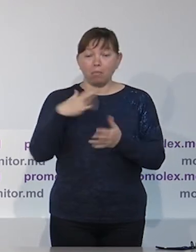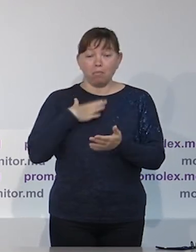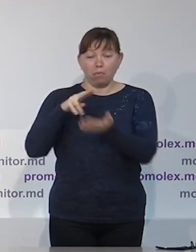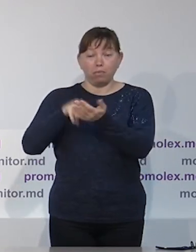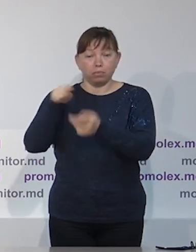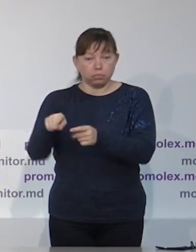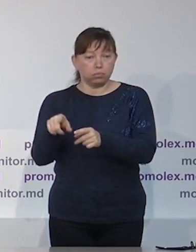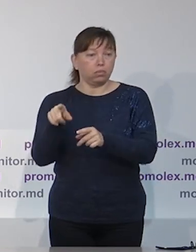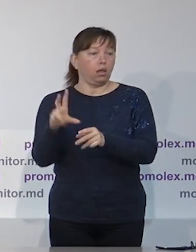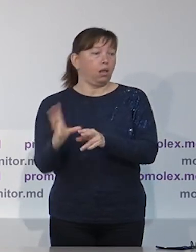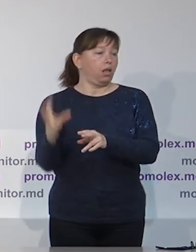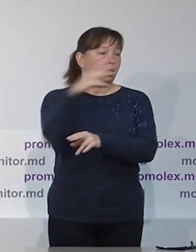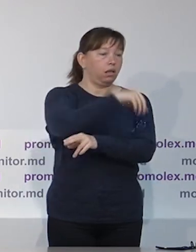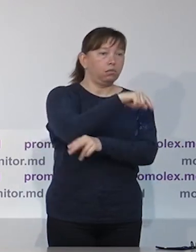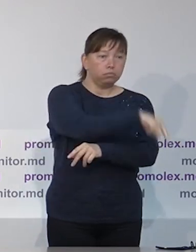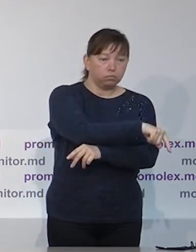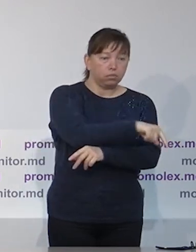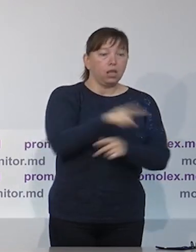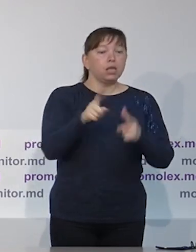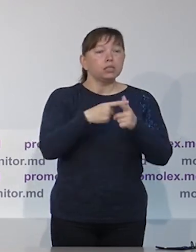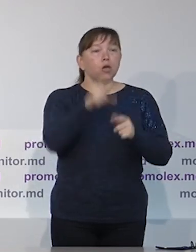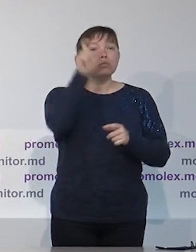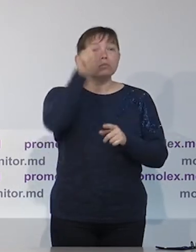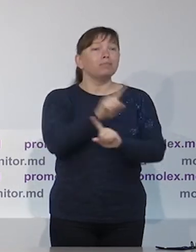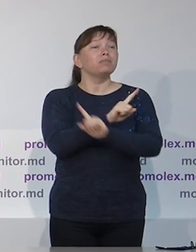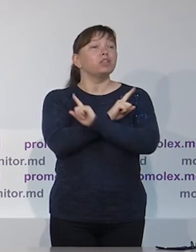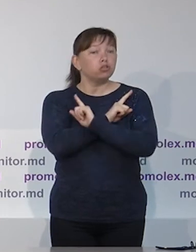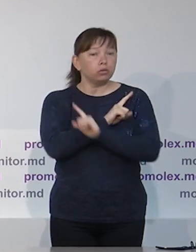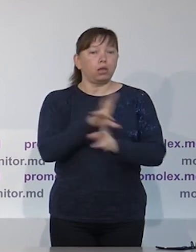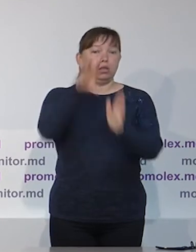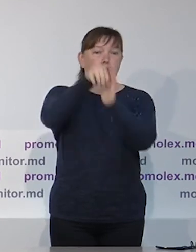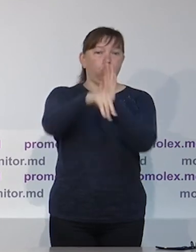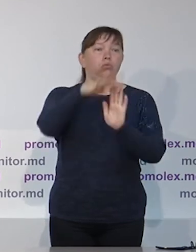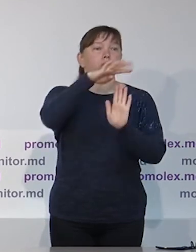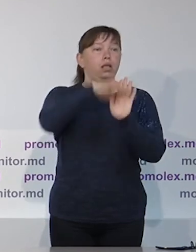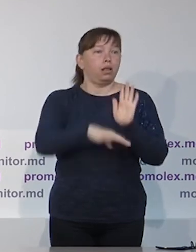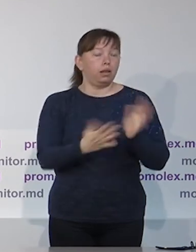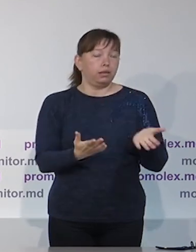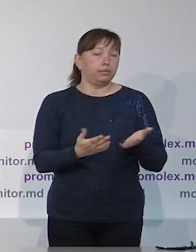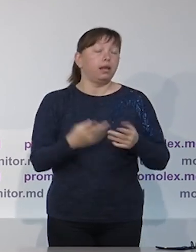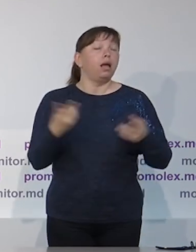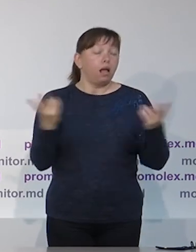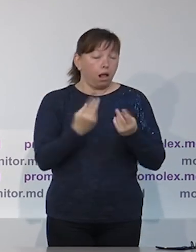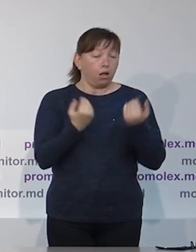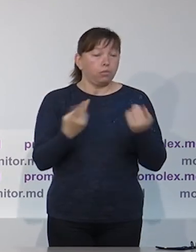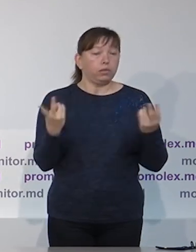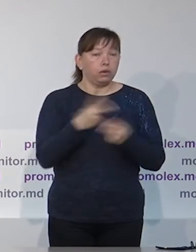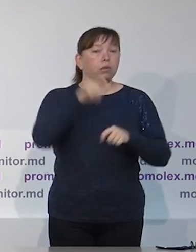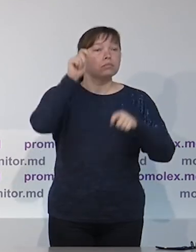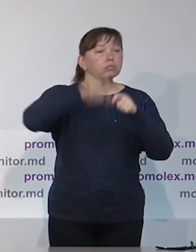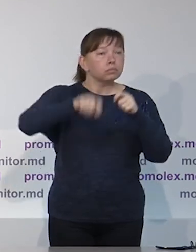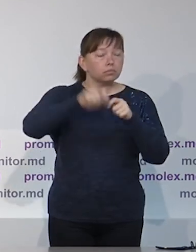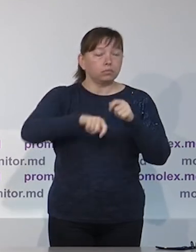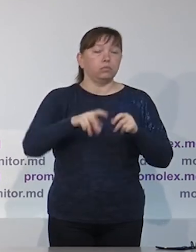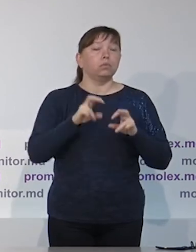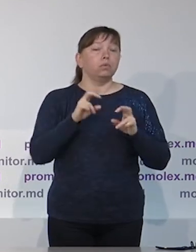избирательных списках, такие как неправильное распределение избирателей по